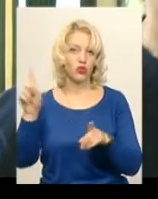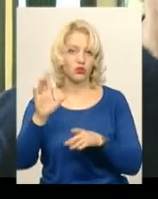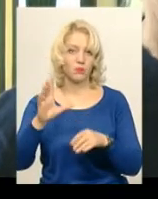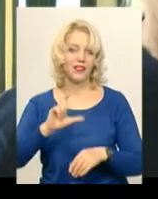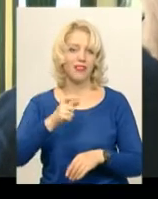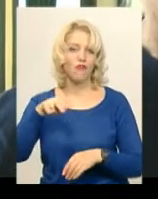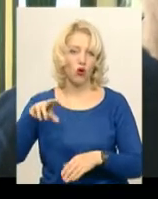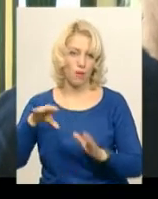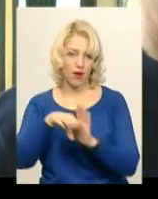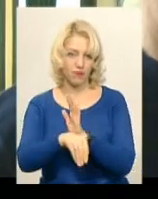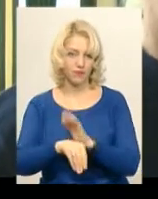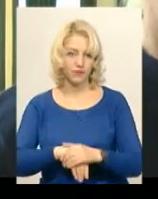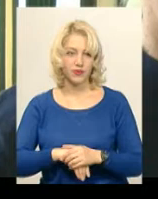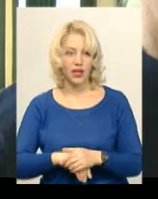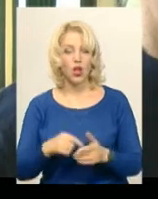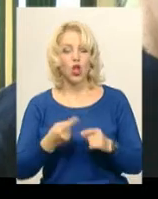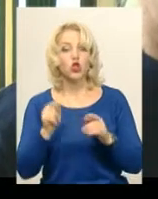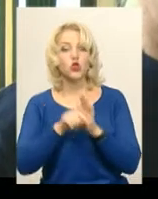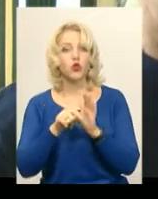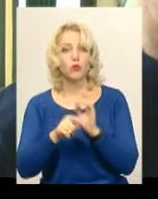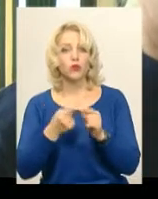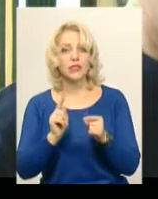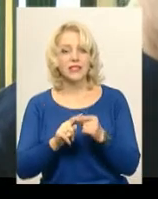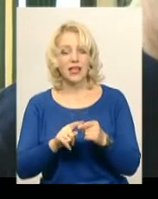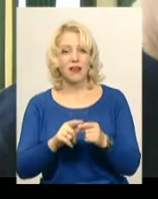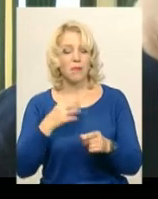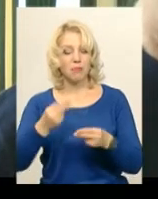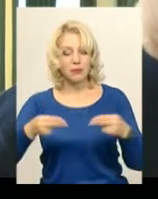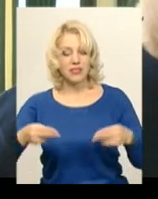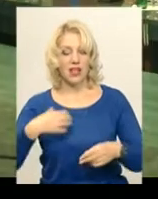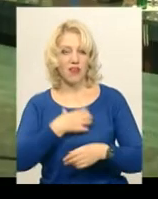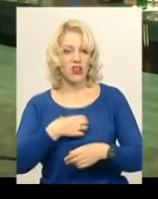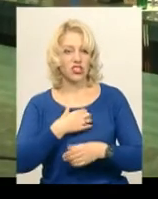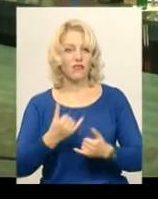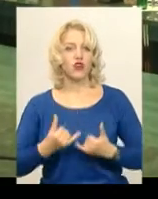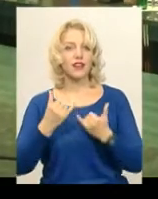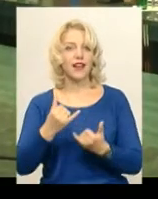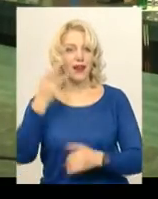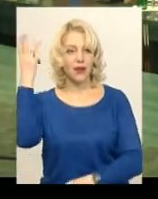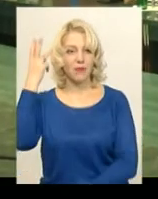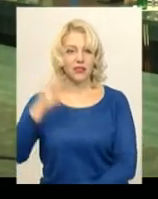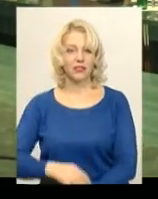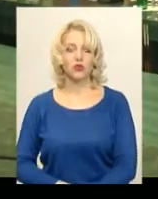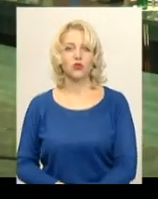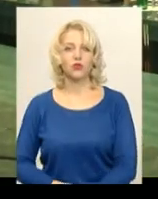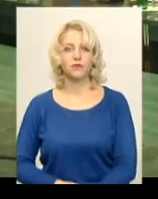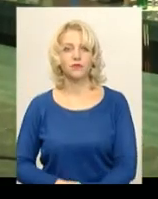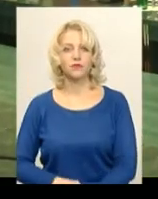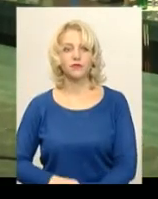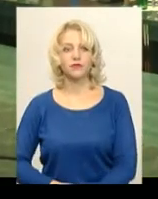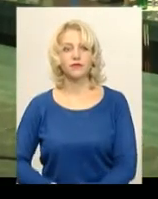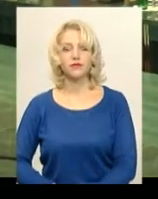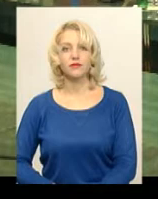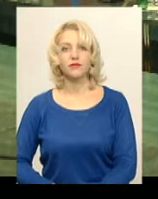буде брати в нас. Тобто це підписання дуже важливе для Хмельницького. Тетяна Ворожцова, Іван Мовчан, Новини, Поділля,